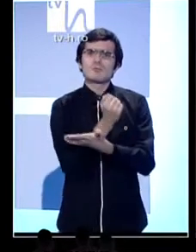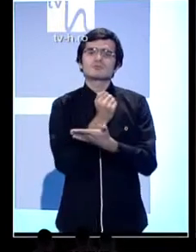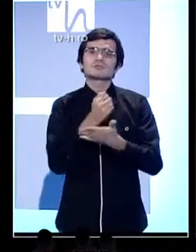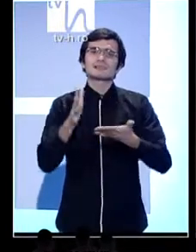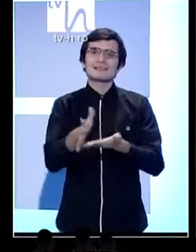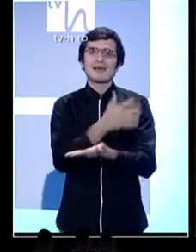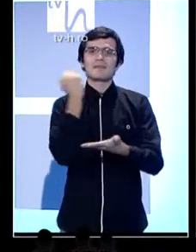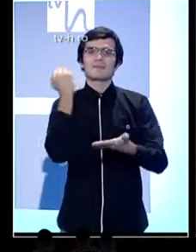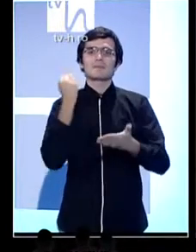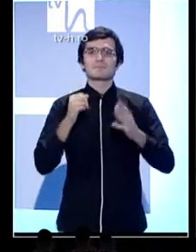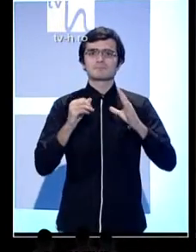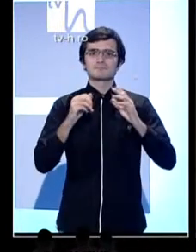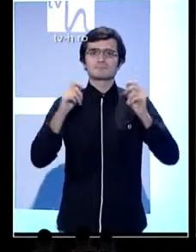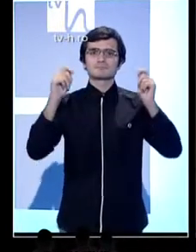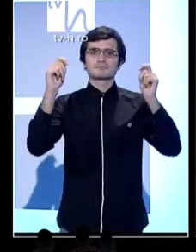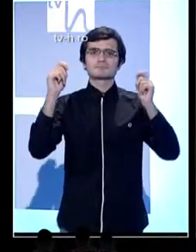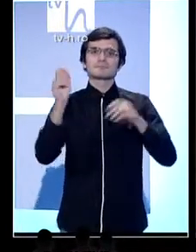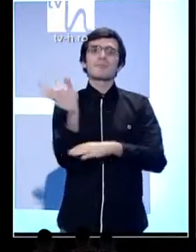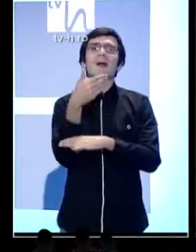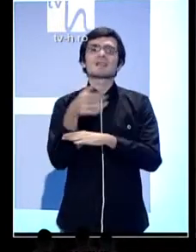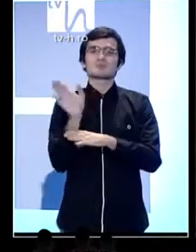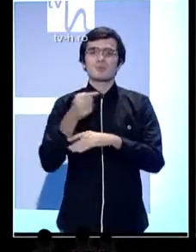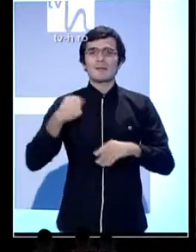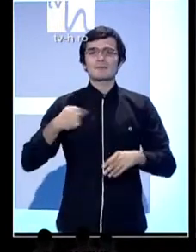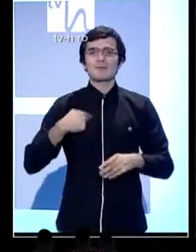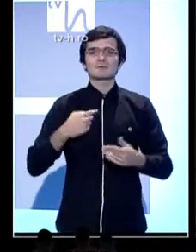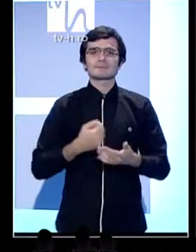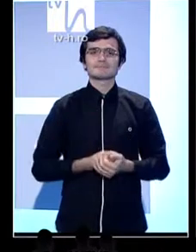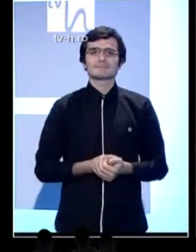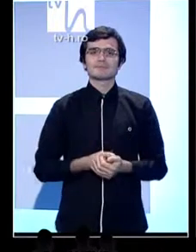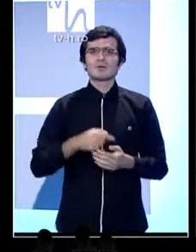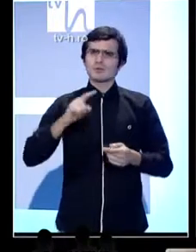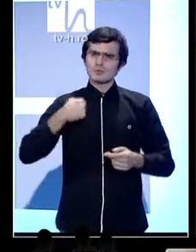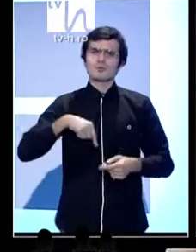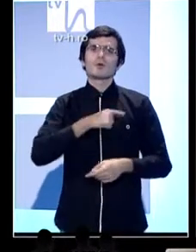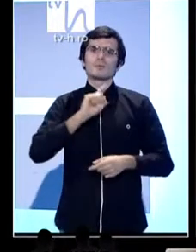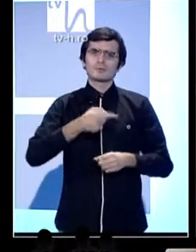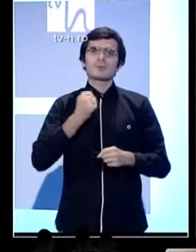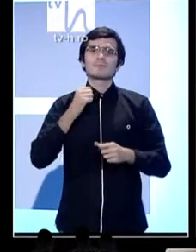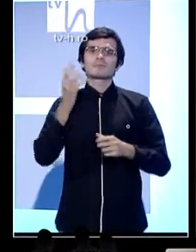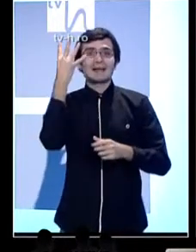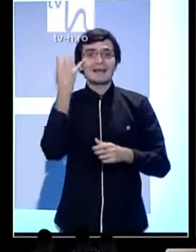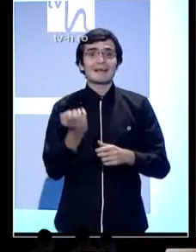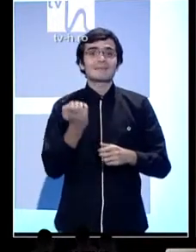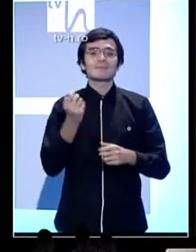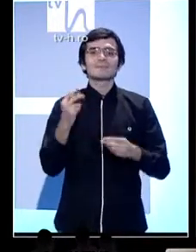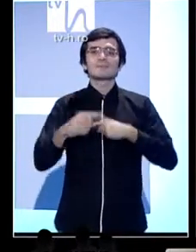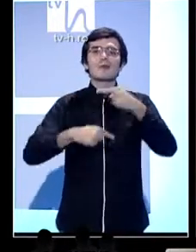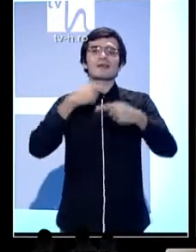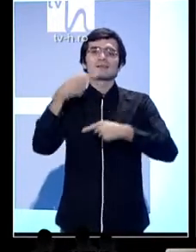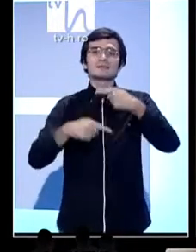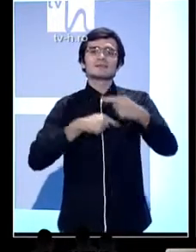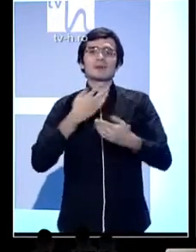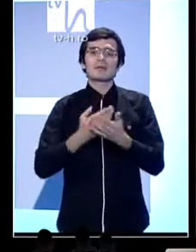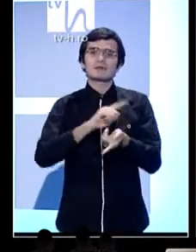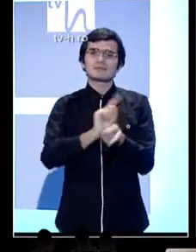Avem capacitatea, prin inteligența noastră, să creem acele sisteme, orice putem crea, să schimbăm lucrurile în bine. Dar